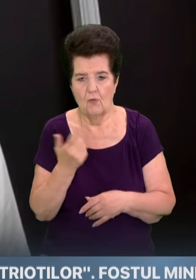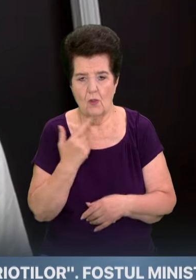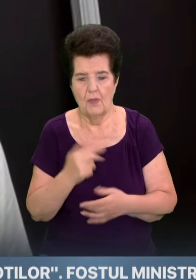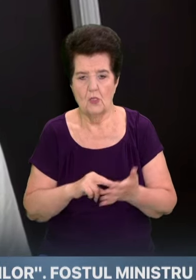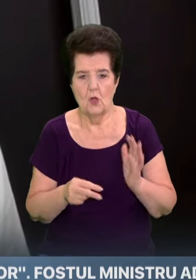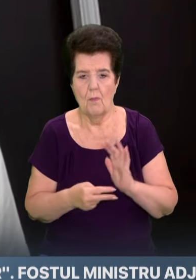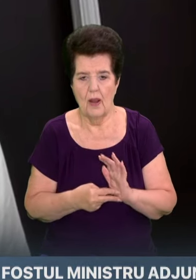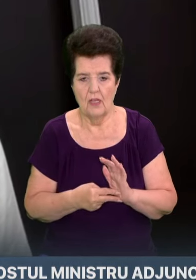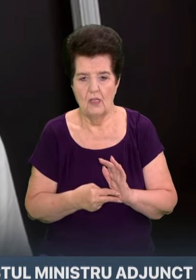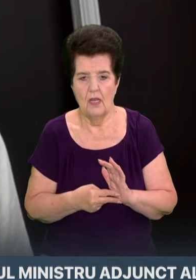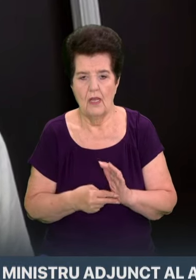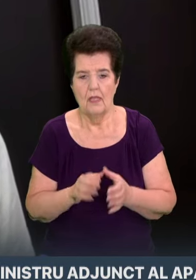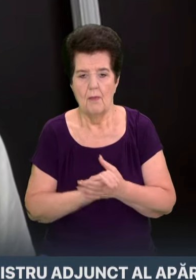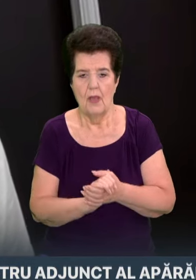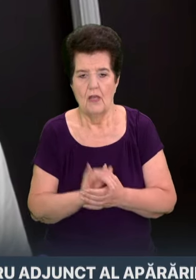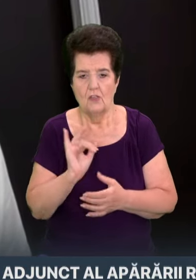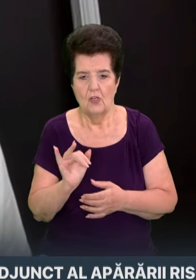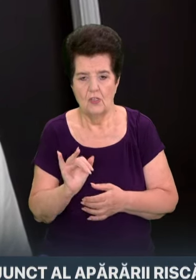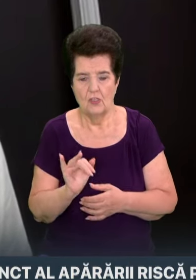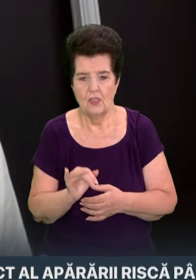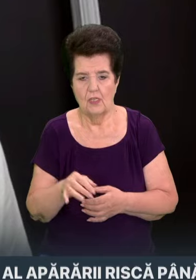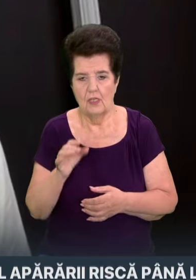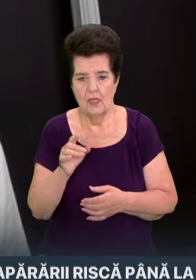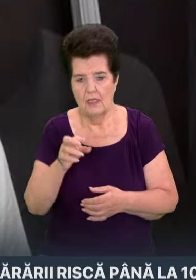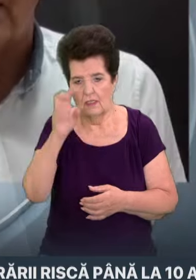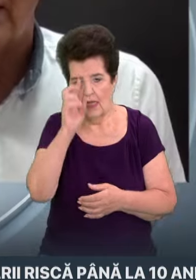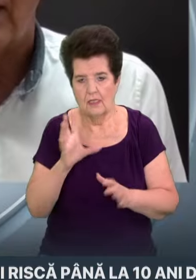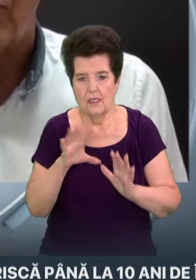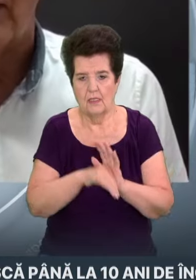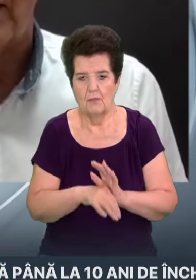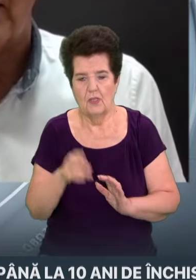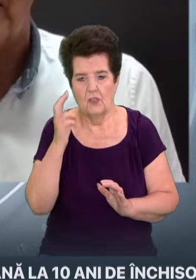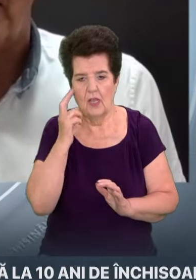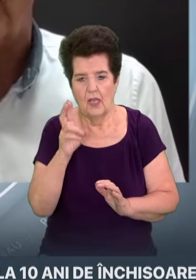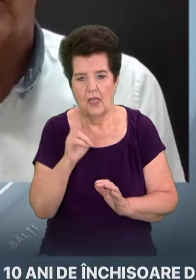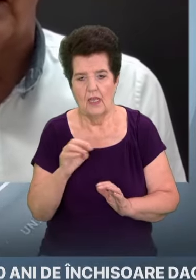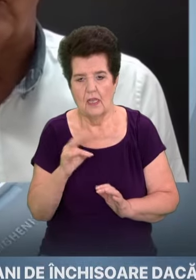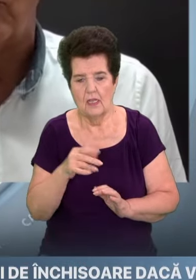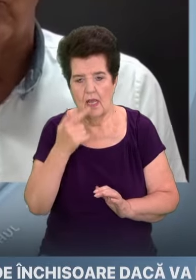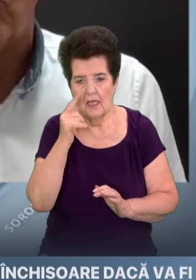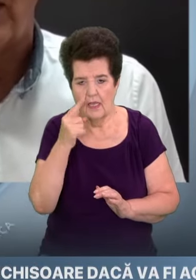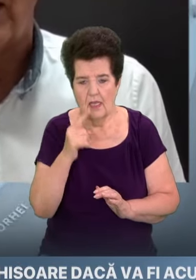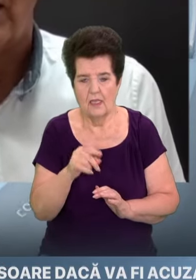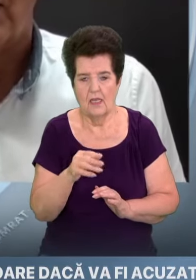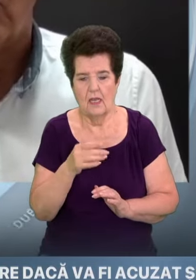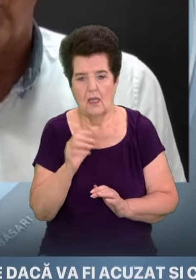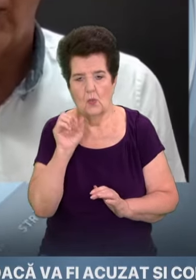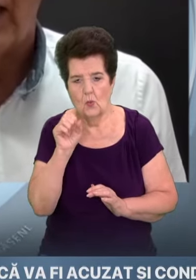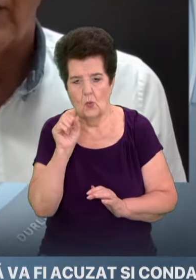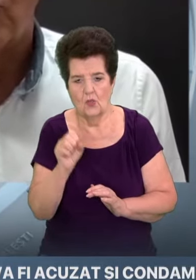de un plan de pace. Sunt state care vor să se implice. E vorba de China, vorba de Indie, e vorba de Turcia.